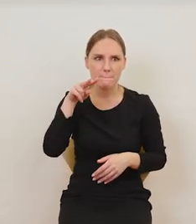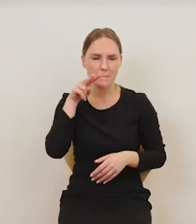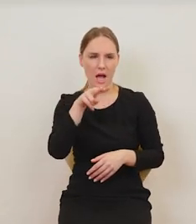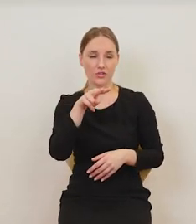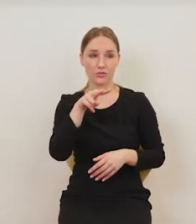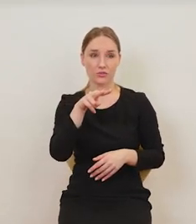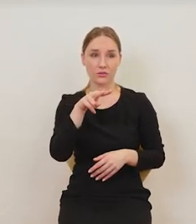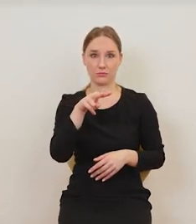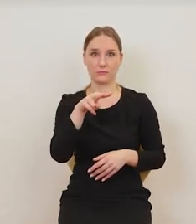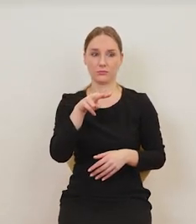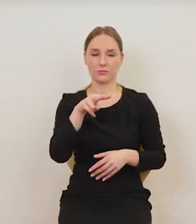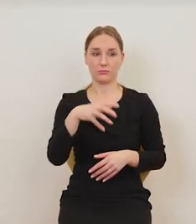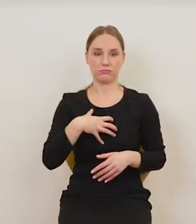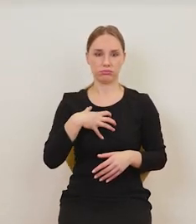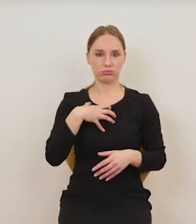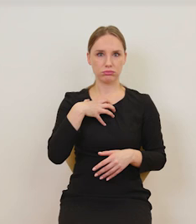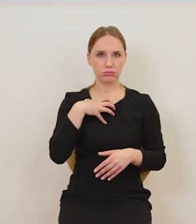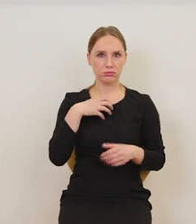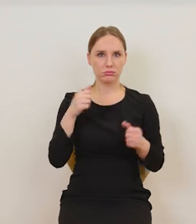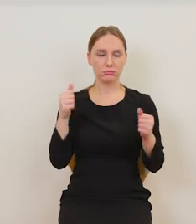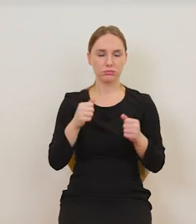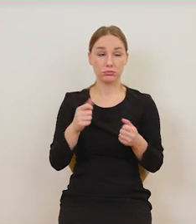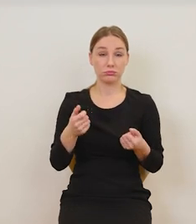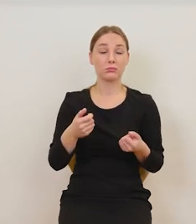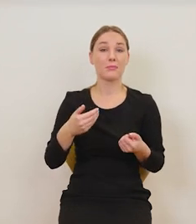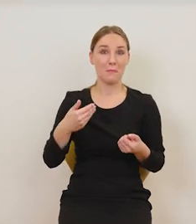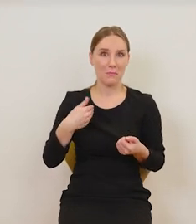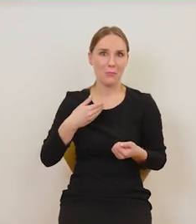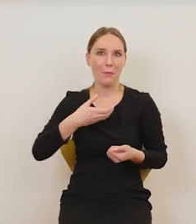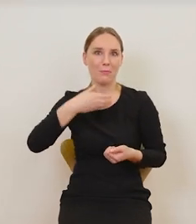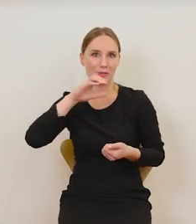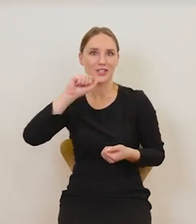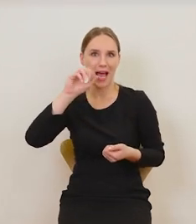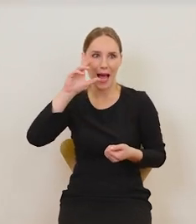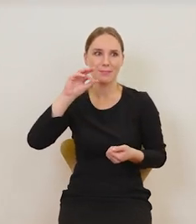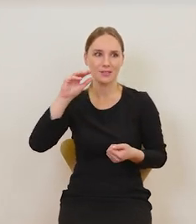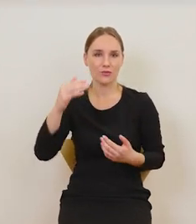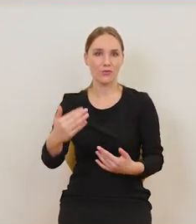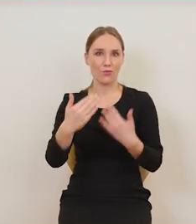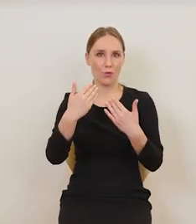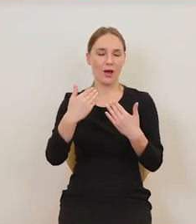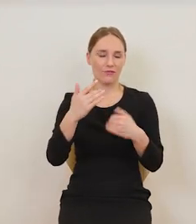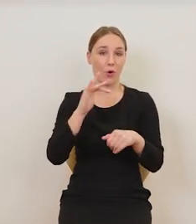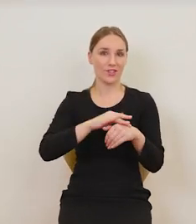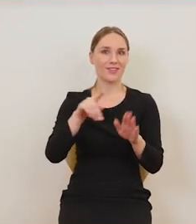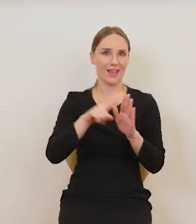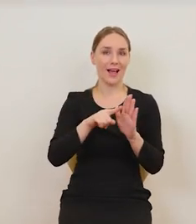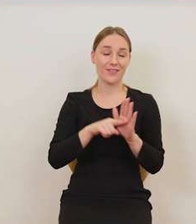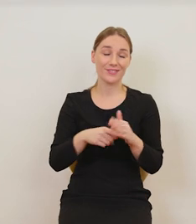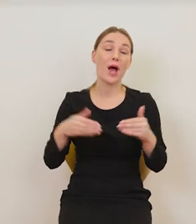zjawę nieco przerażony tymi efektami. Co z tego może wyniknąć? Być może wyniknie